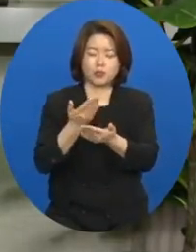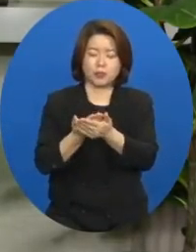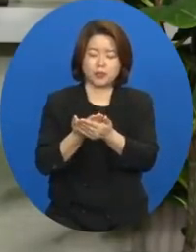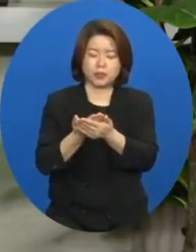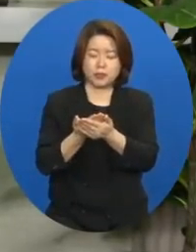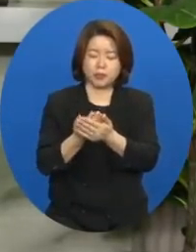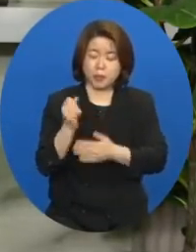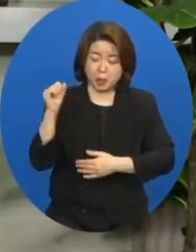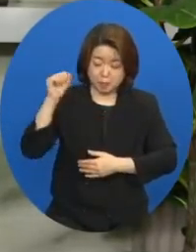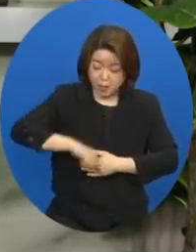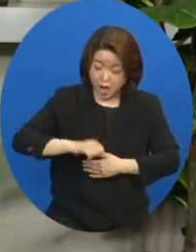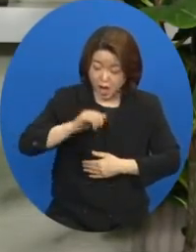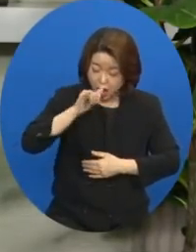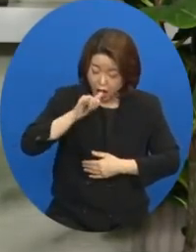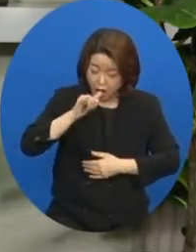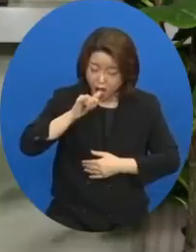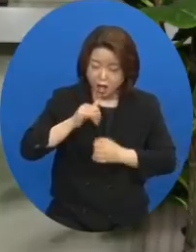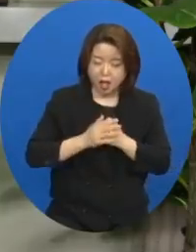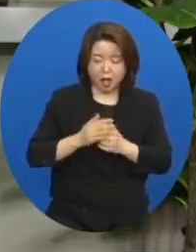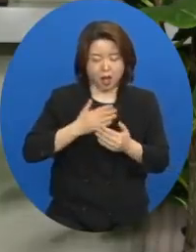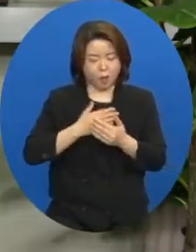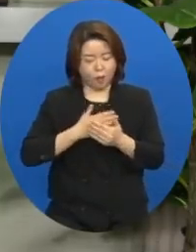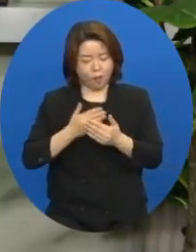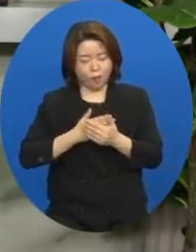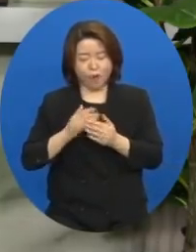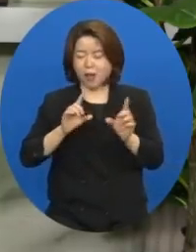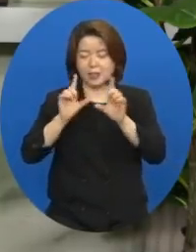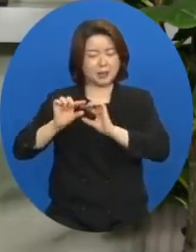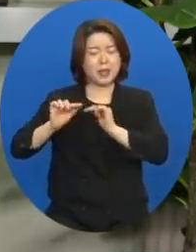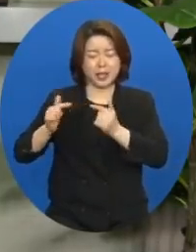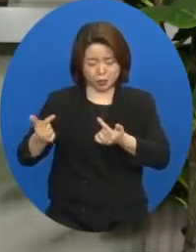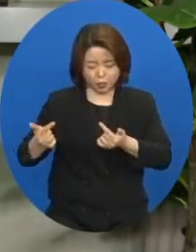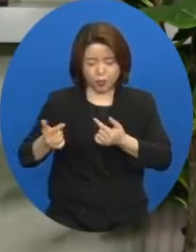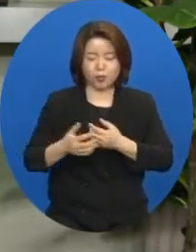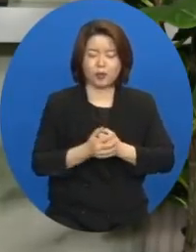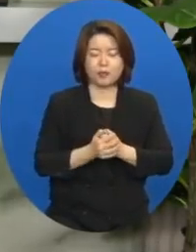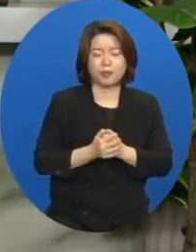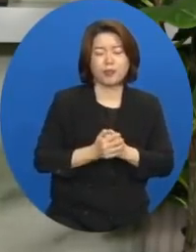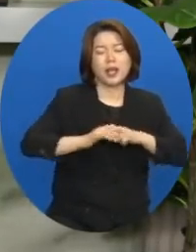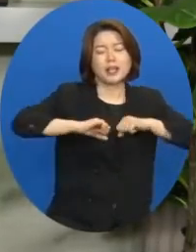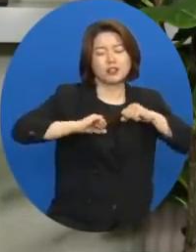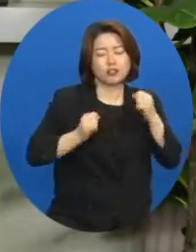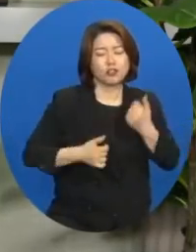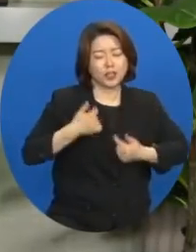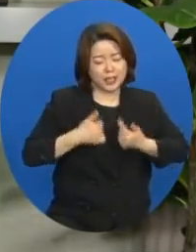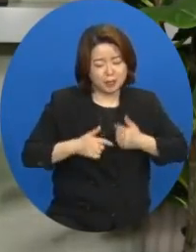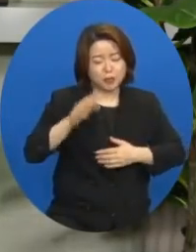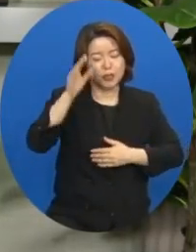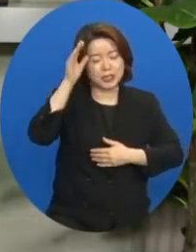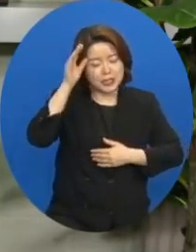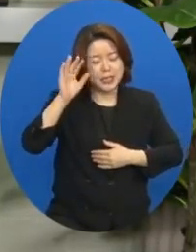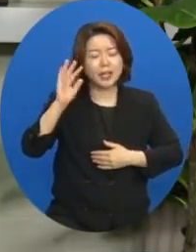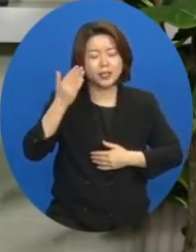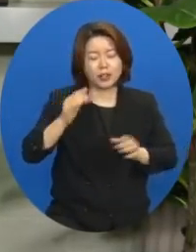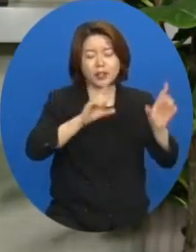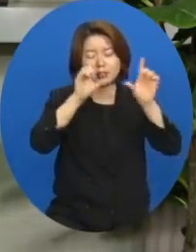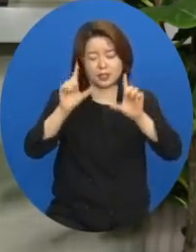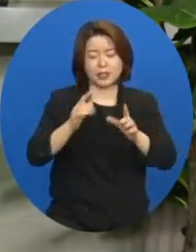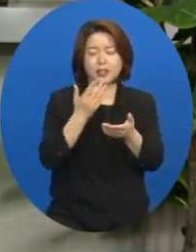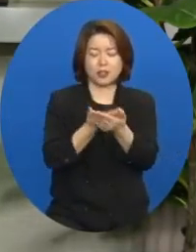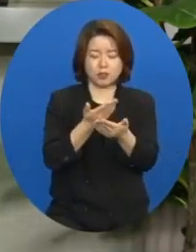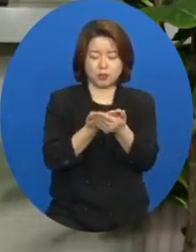불순종한 것이 있을까 노심초사하는 삶이 아니고 순종이 기쁘고 기대가 되는 삶을 살게